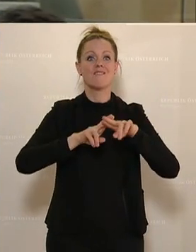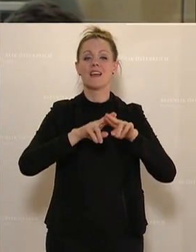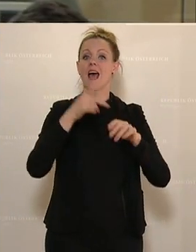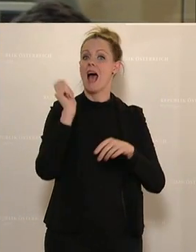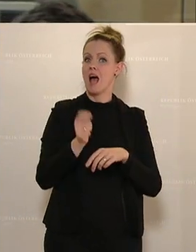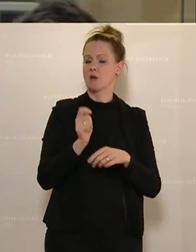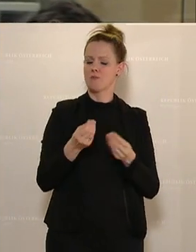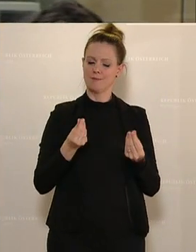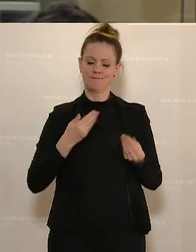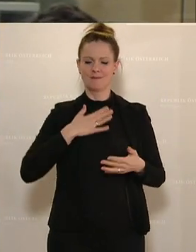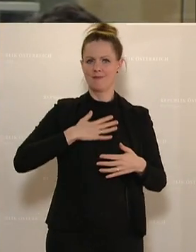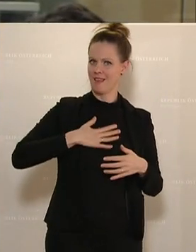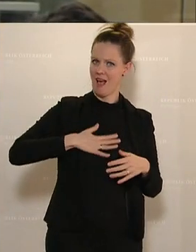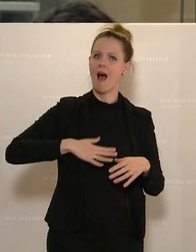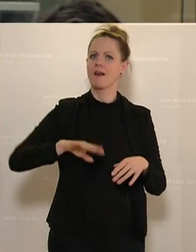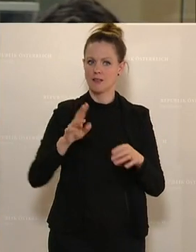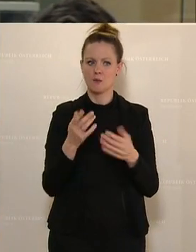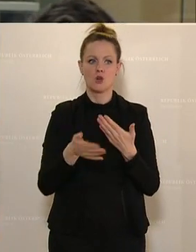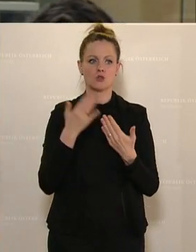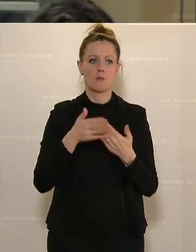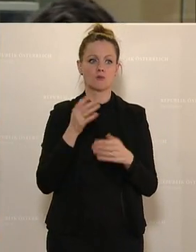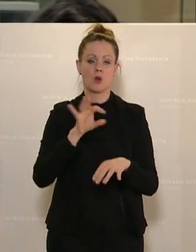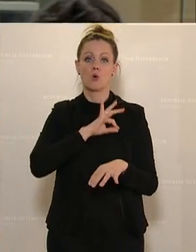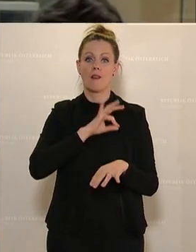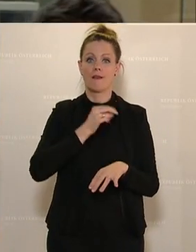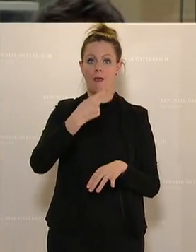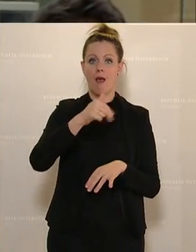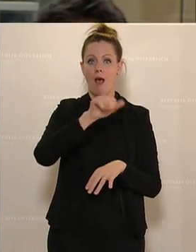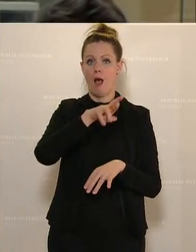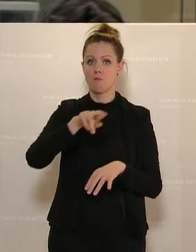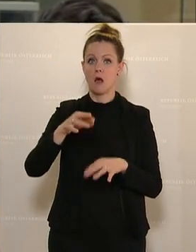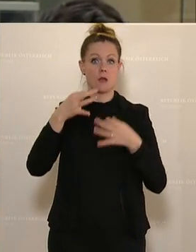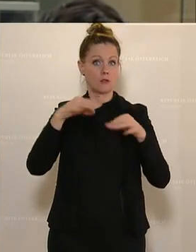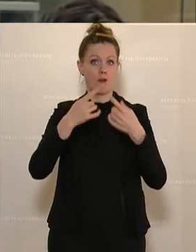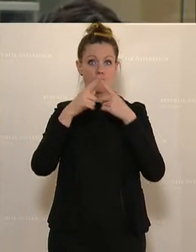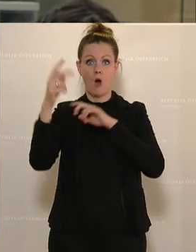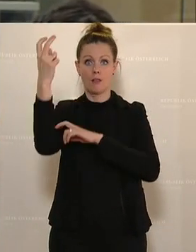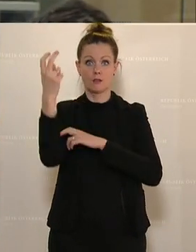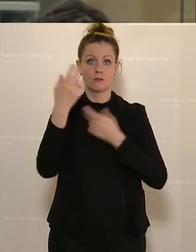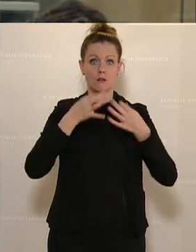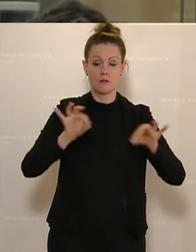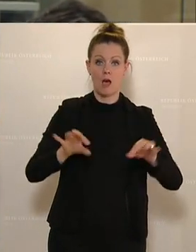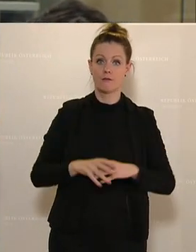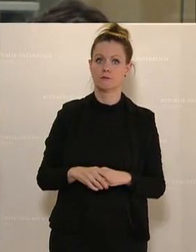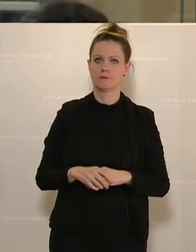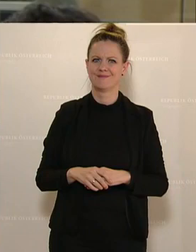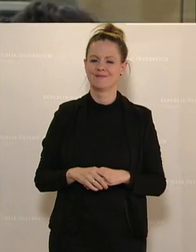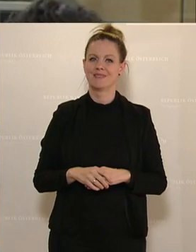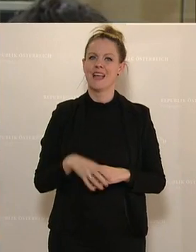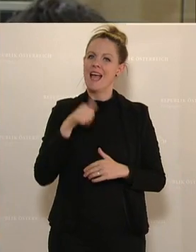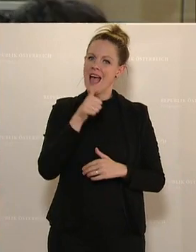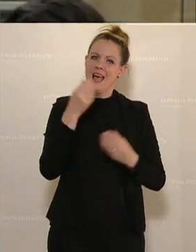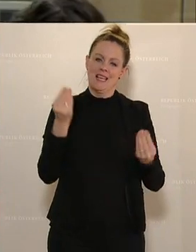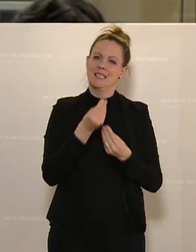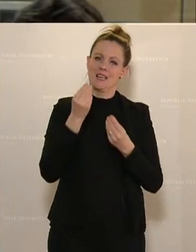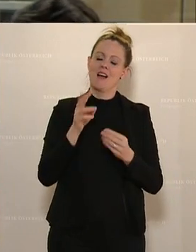diesbezüglich unwohl fühlen. Das heißt, es ist das gute Recht vom Kollegen Hammer, in dem Zusammenhang sich woanders hinzusetzen. Was ich allerdings wirklich